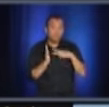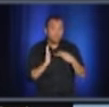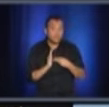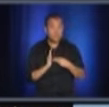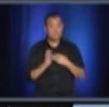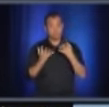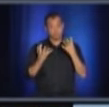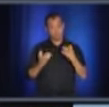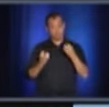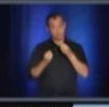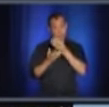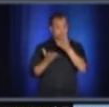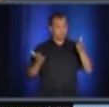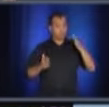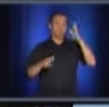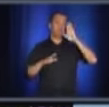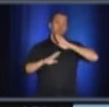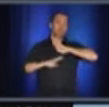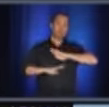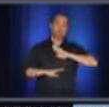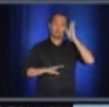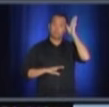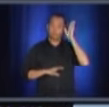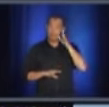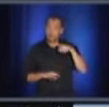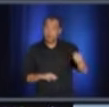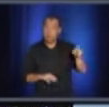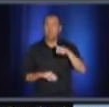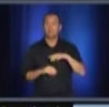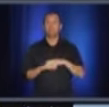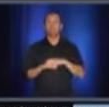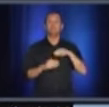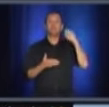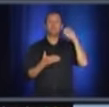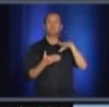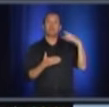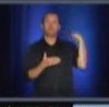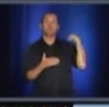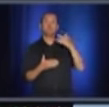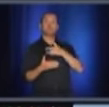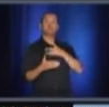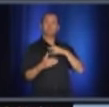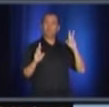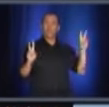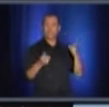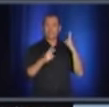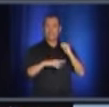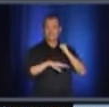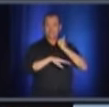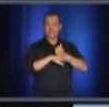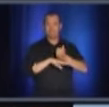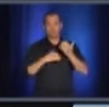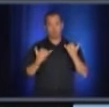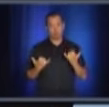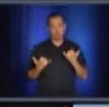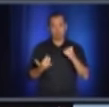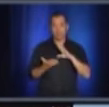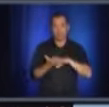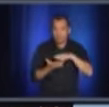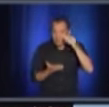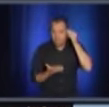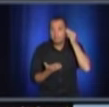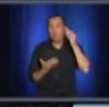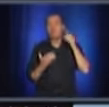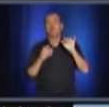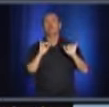après le plan qui avait été mis le plus tôt possible en juin, étant donné les nouvelles informations que l'on a, et